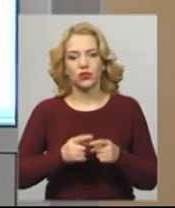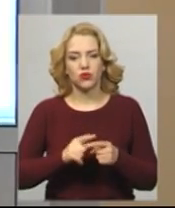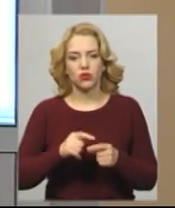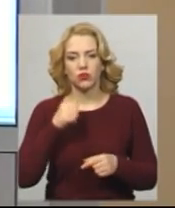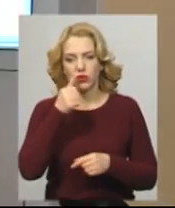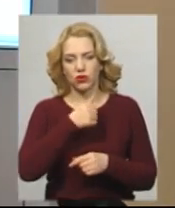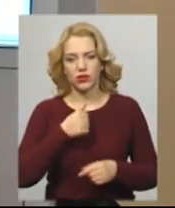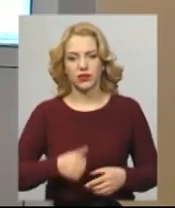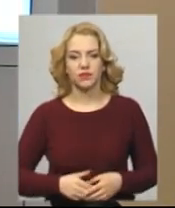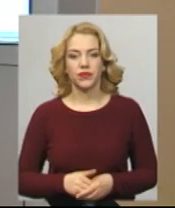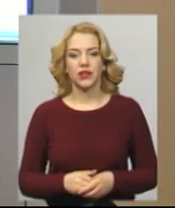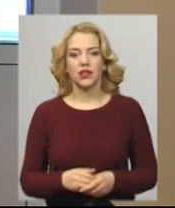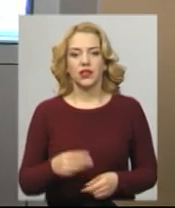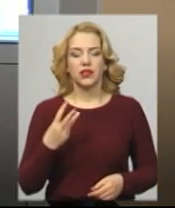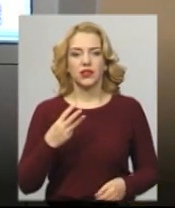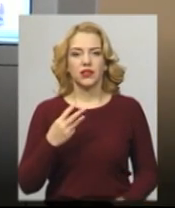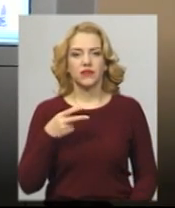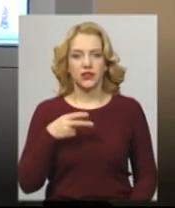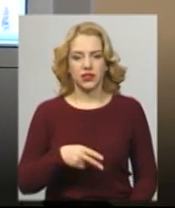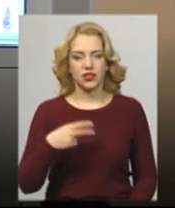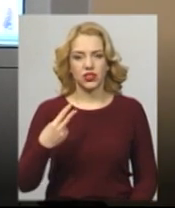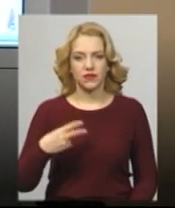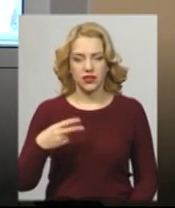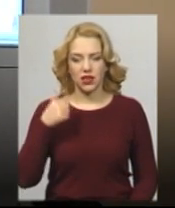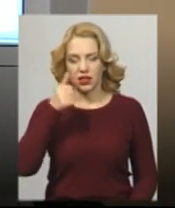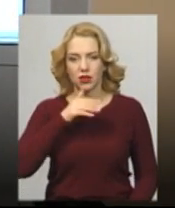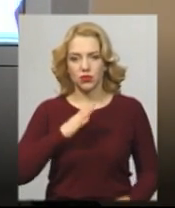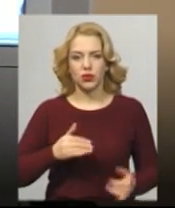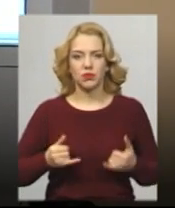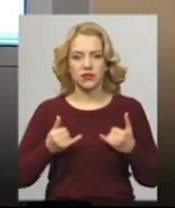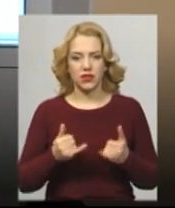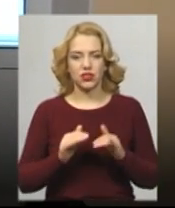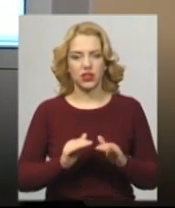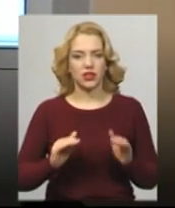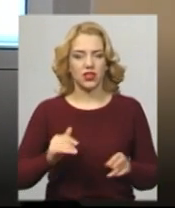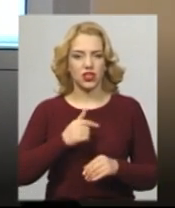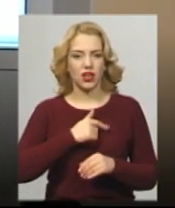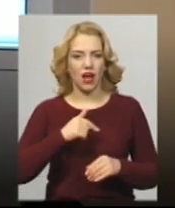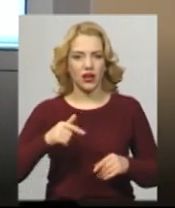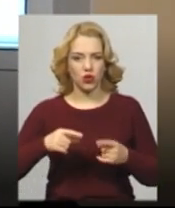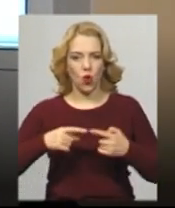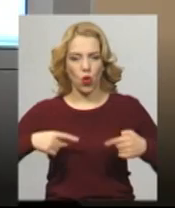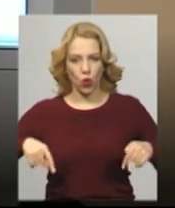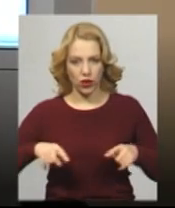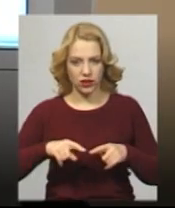Любов Дем'янюк. 2020 рік буде також само присвячений дитячій кардіології, буде ми вже